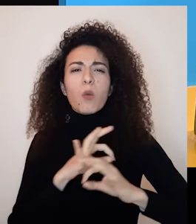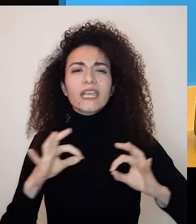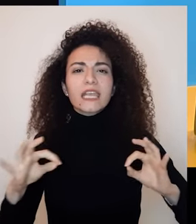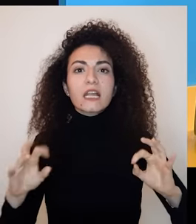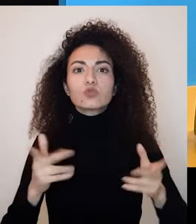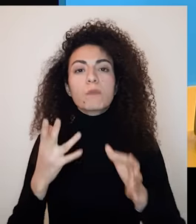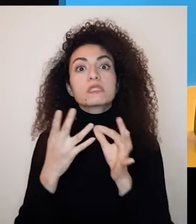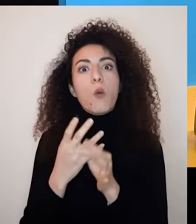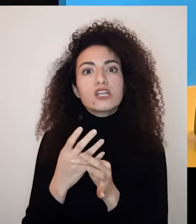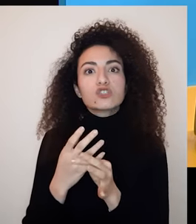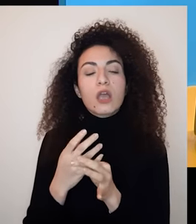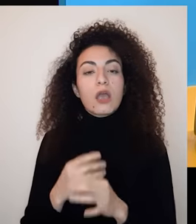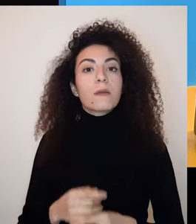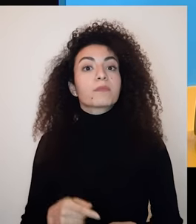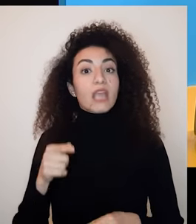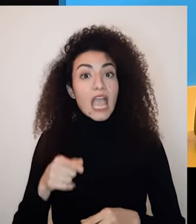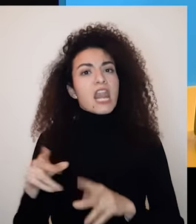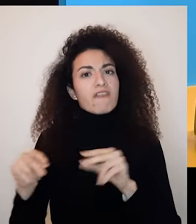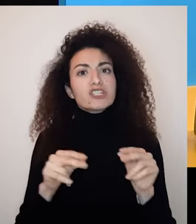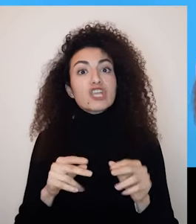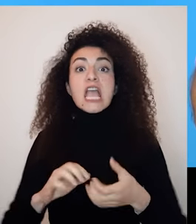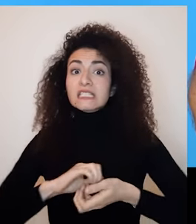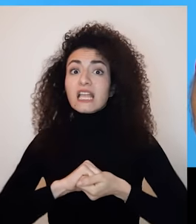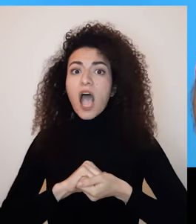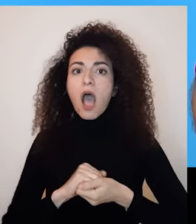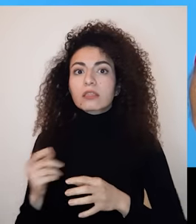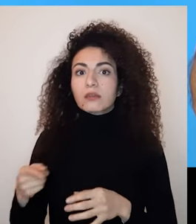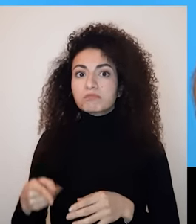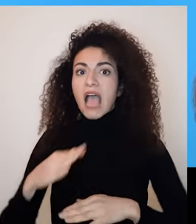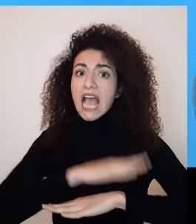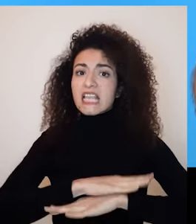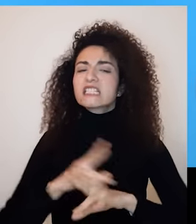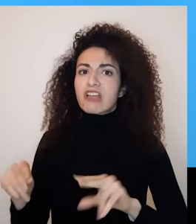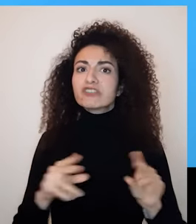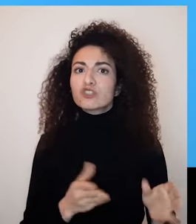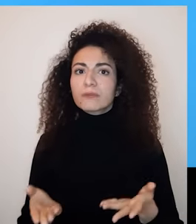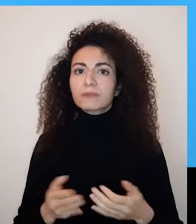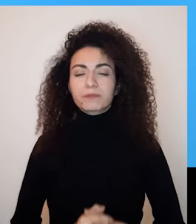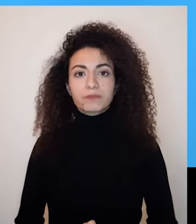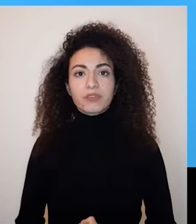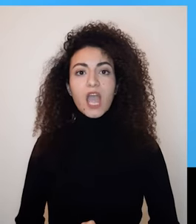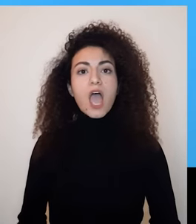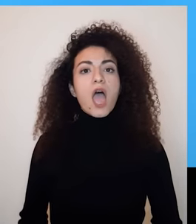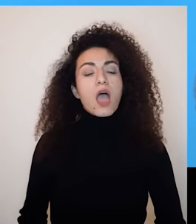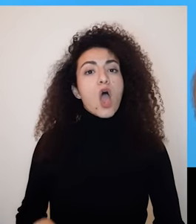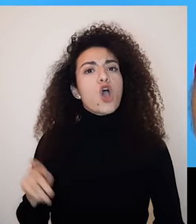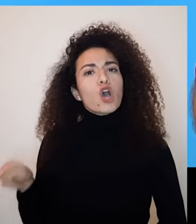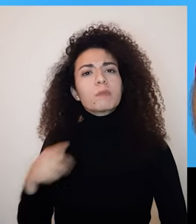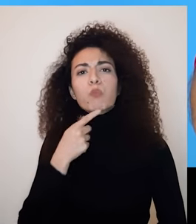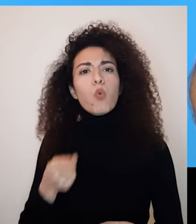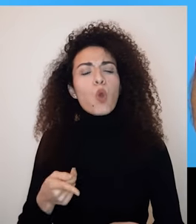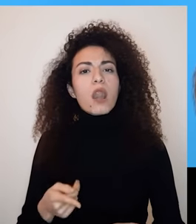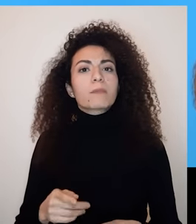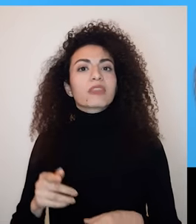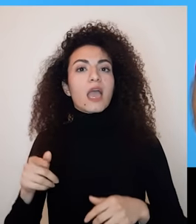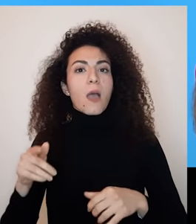فما هي الطريق لجعل هذه العلاقات تنمو وتزدهر؟ للإيجابة رح نتشارك نتيجة الدراسات المطولة عن علاقات الأزواج